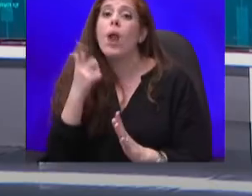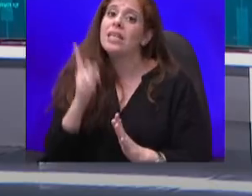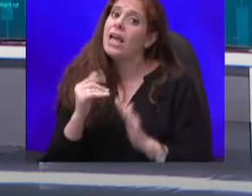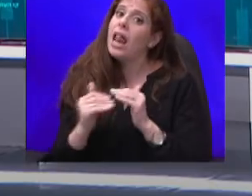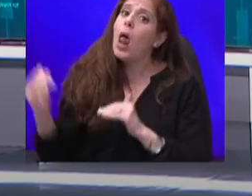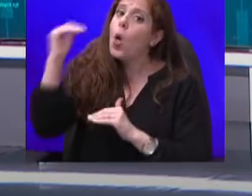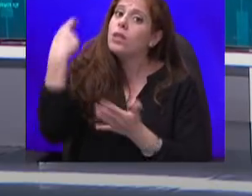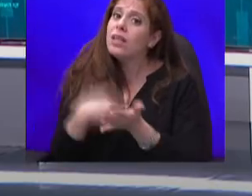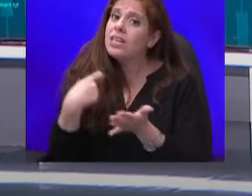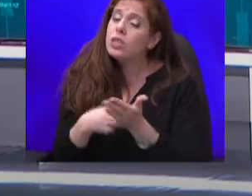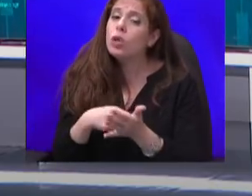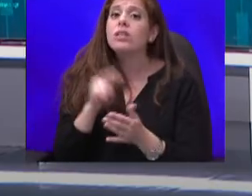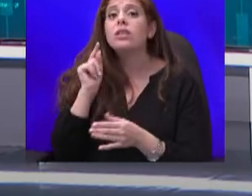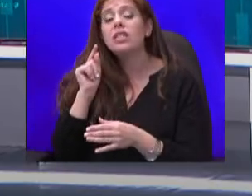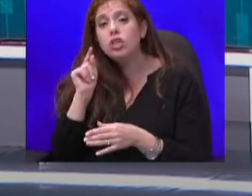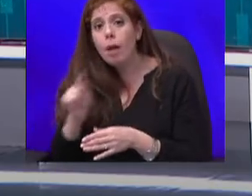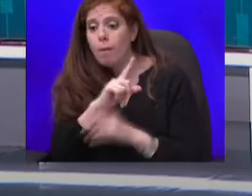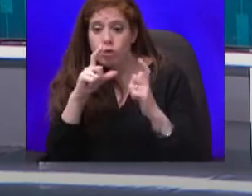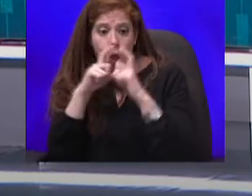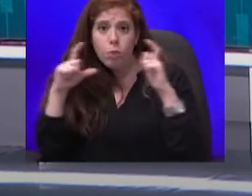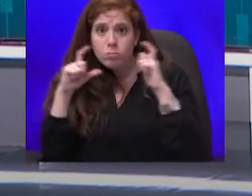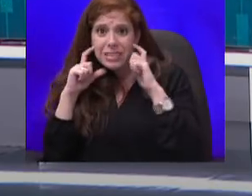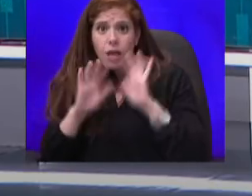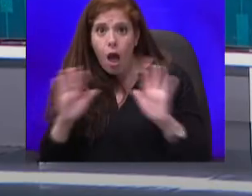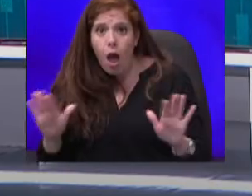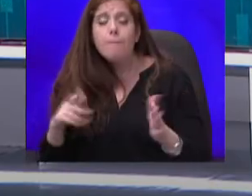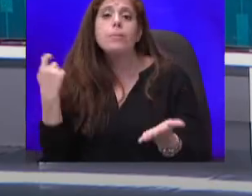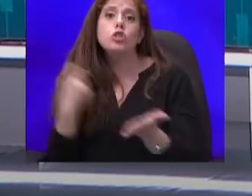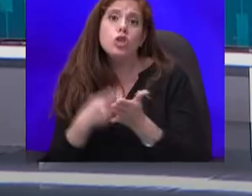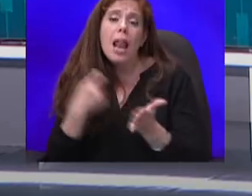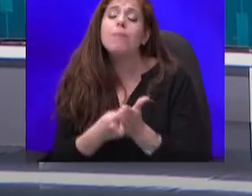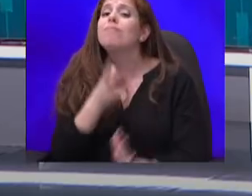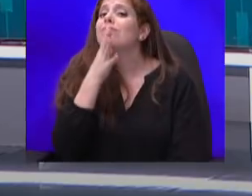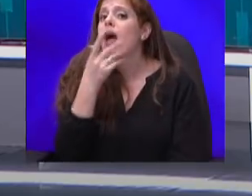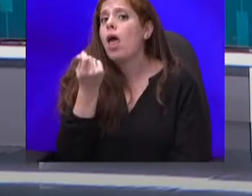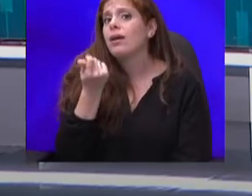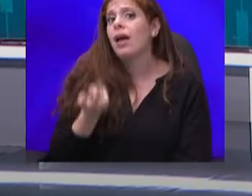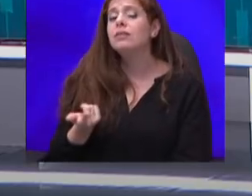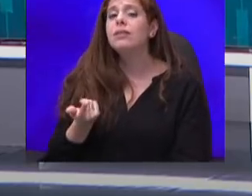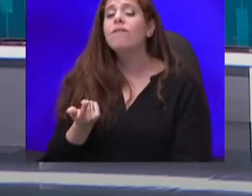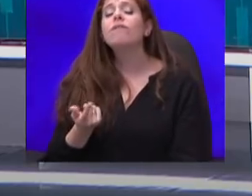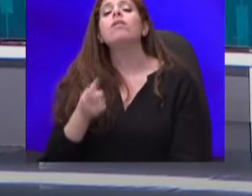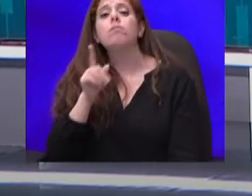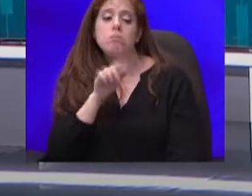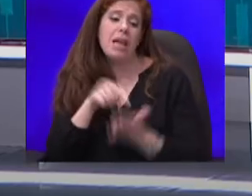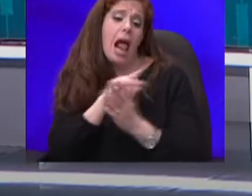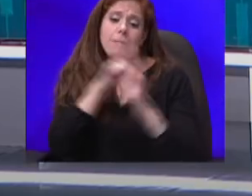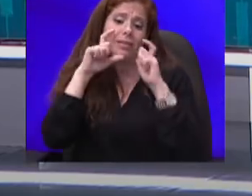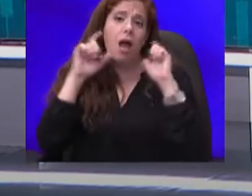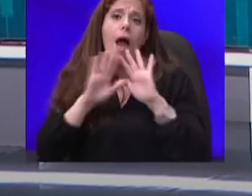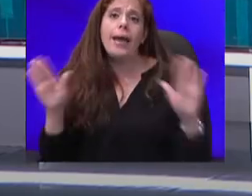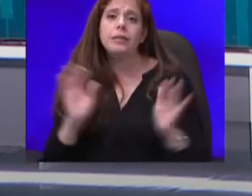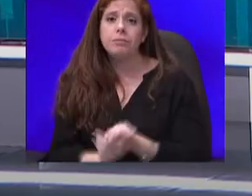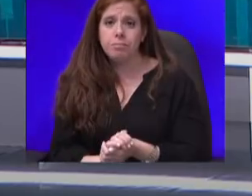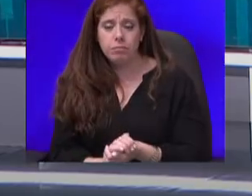לא עותם מסכה, הוא משלם מאות, אם לא אלפי דולרים קנדיים, עליית תהיית מסכה. משה רוזנבלו, מנכל קניוני אופר,